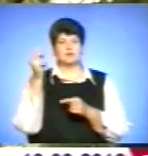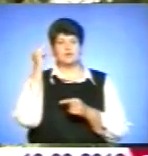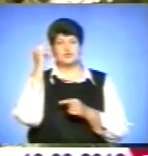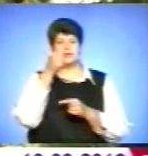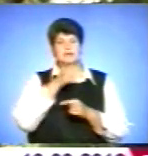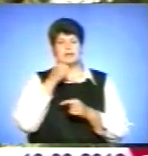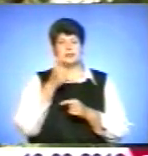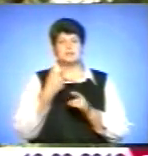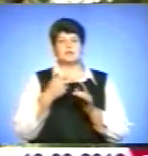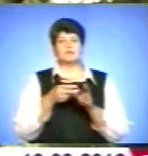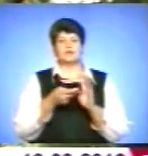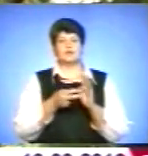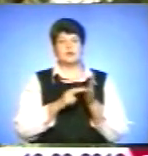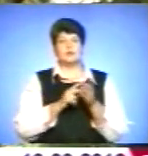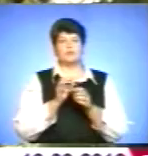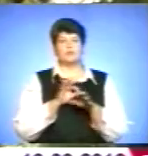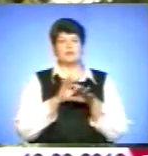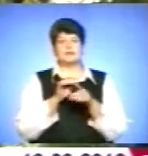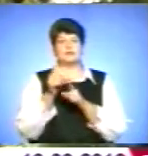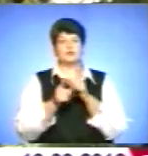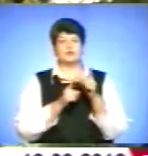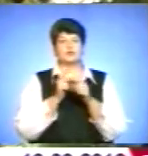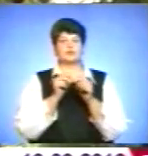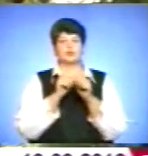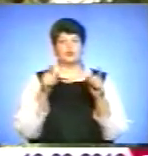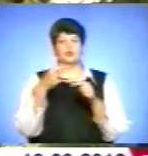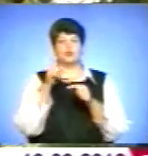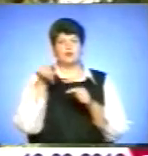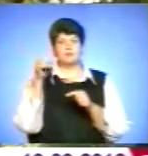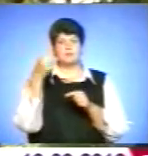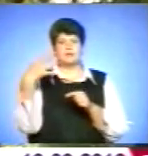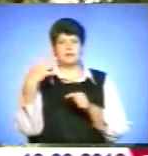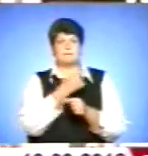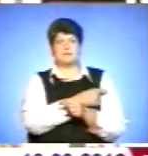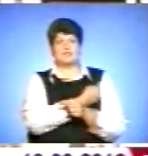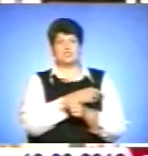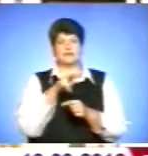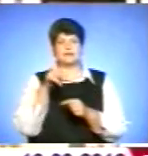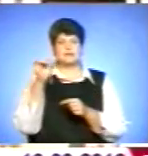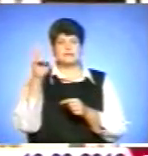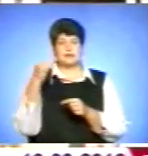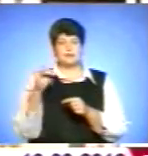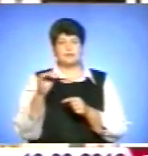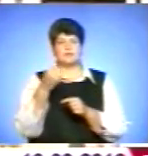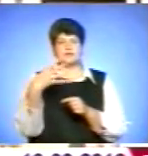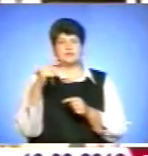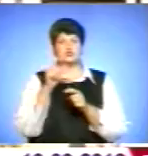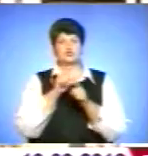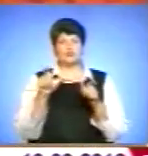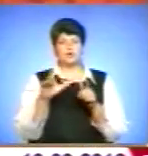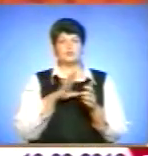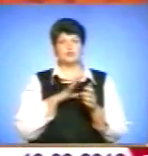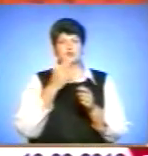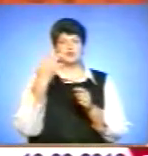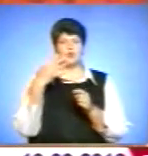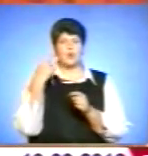спланували провести реорганізацію школи загальноосвітньої номер 15 в школу медичний ліцей. В 15-й школі Тернополя виповнилося 40